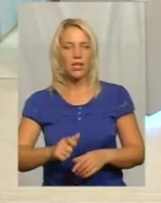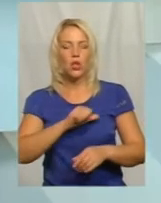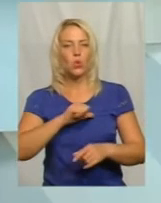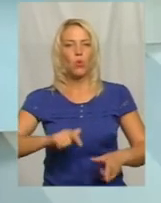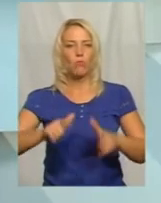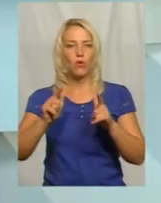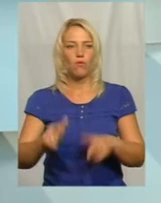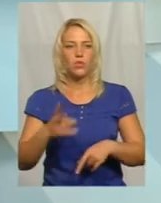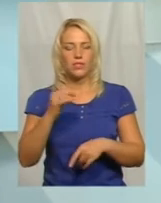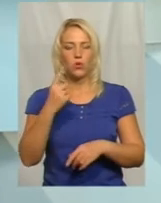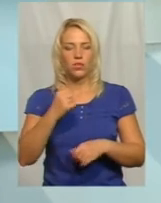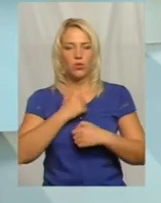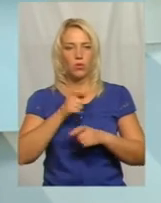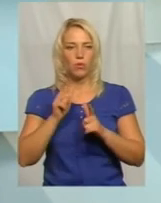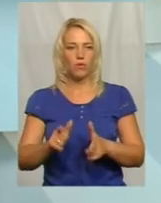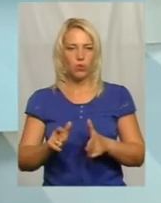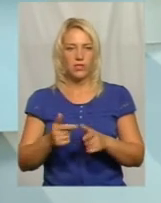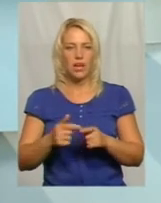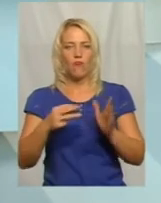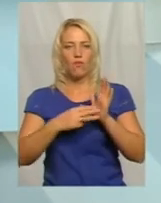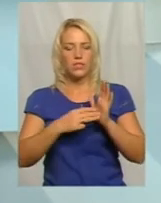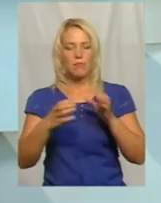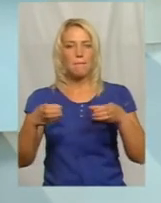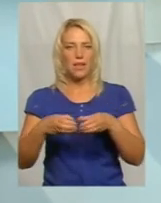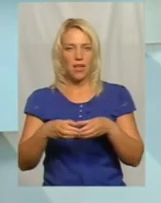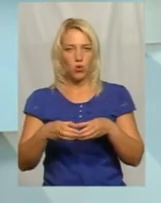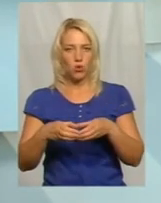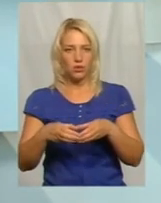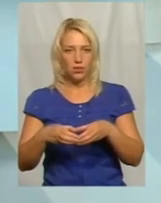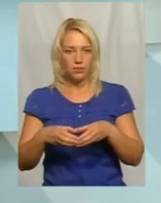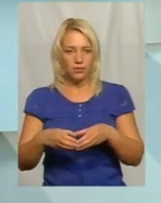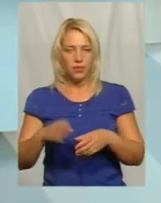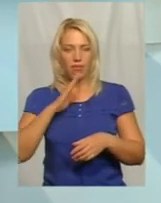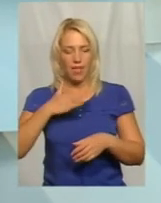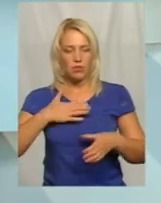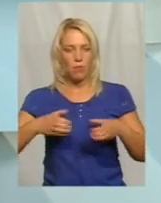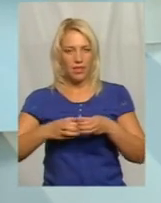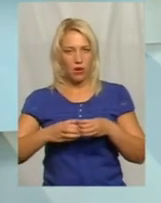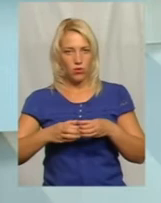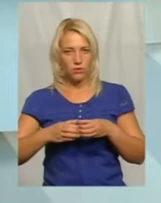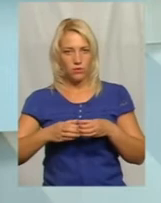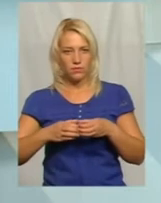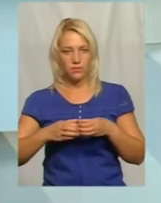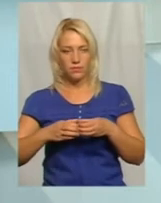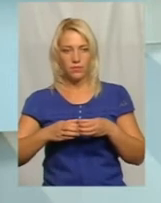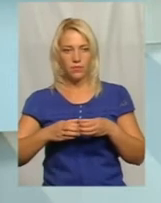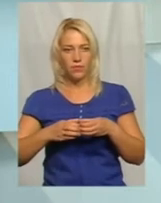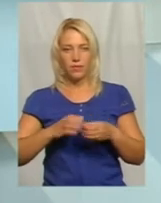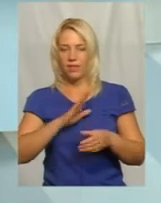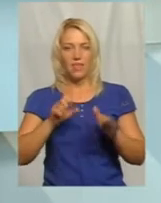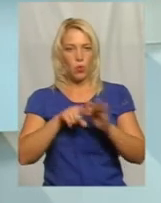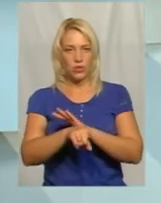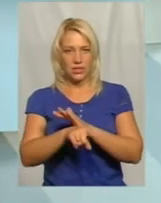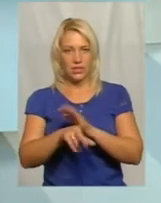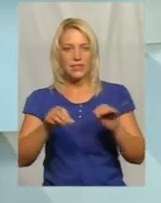Доброволець, ні один доброволець, я говорю про 8-й батальйон, конкретно про наш батальйон, не втік з позицій,